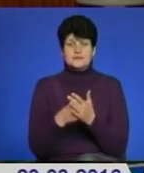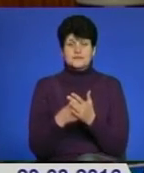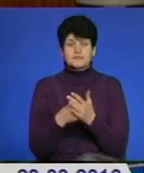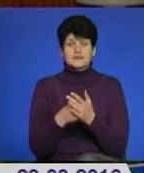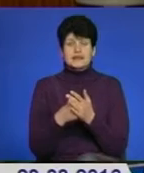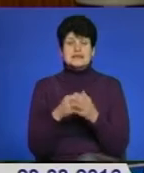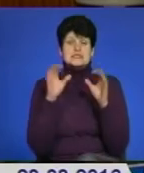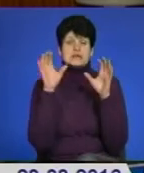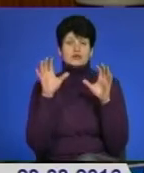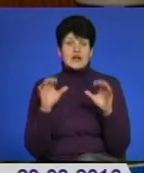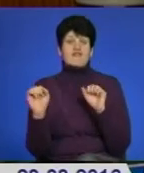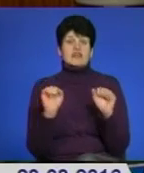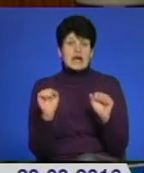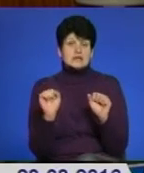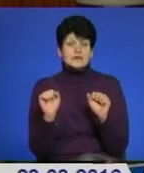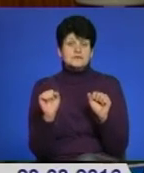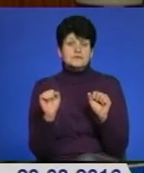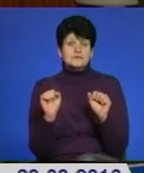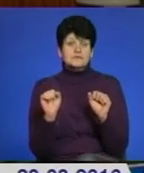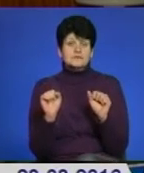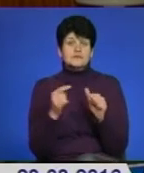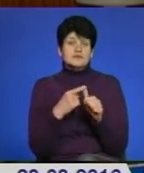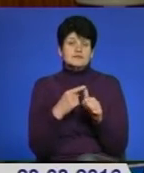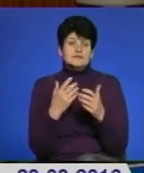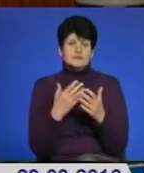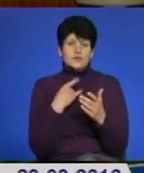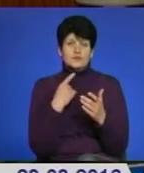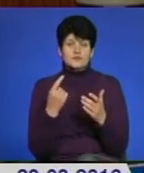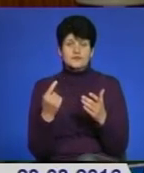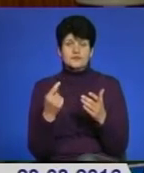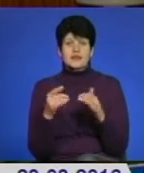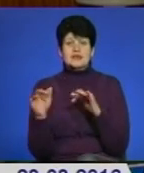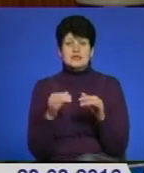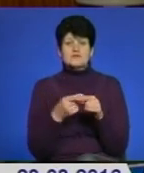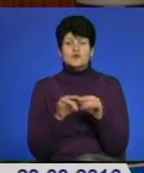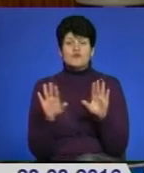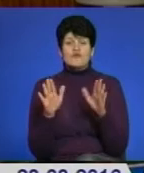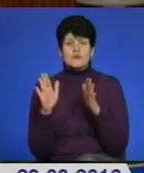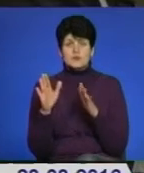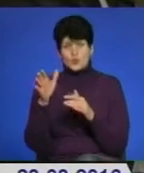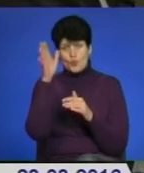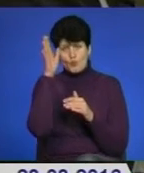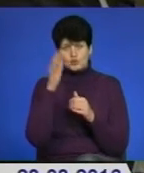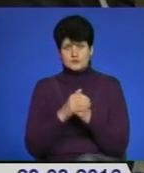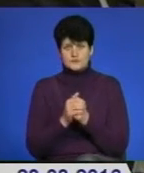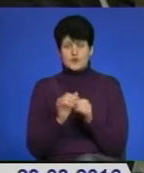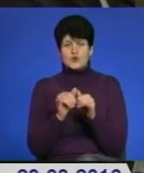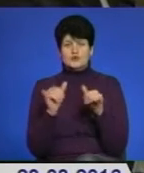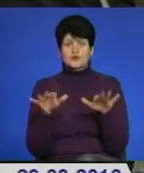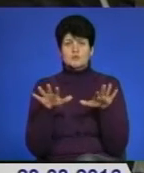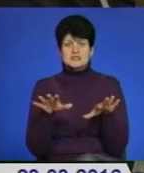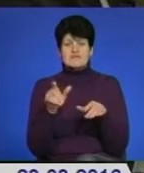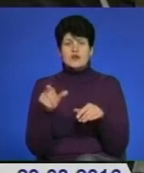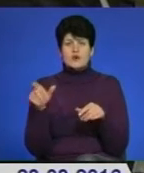Законодавець або влада, як ми її називаємо, діє в цьому випадку мудро. Розвиток місцевих